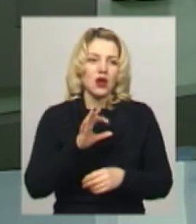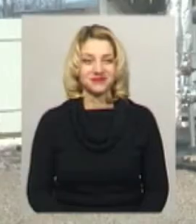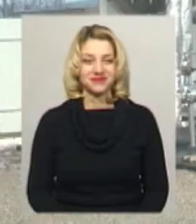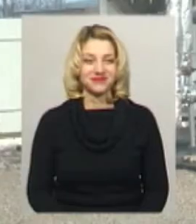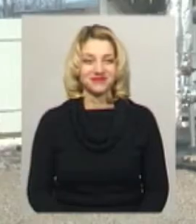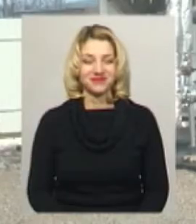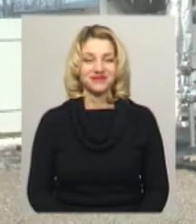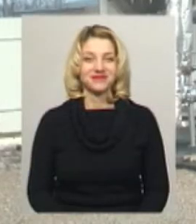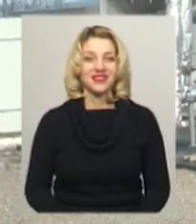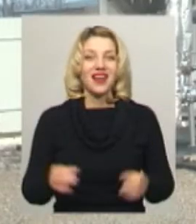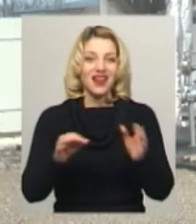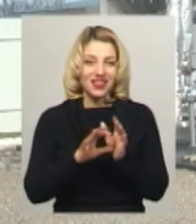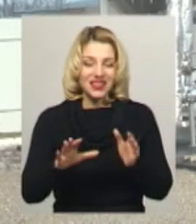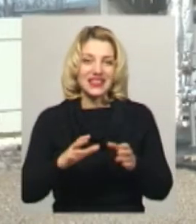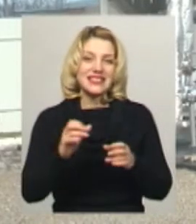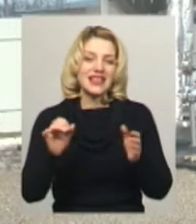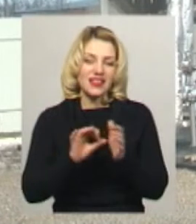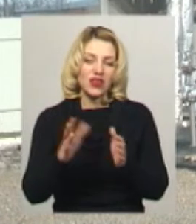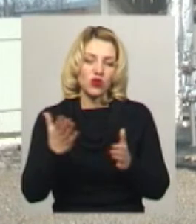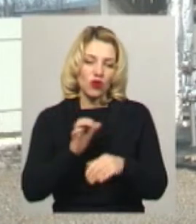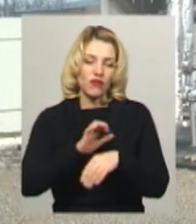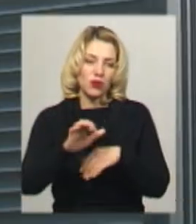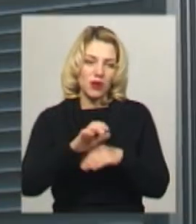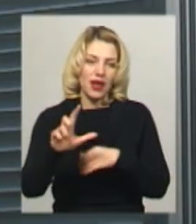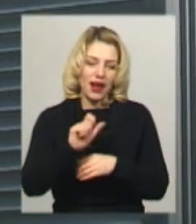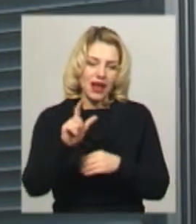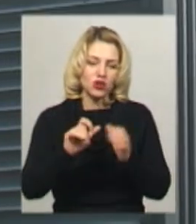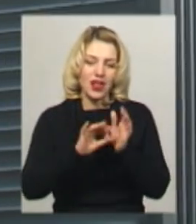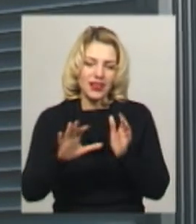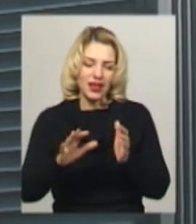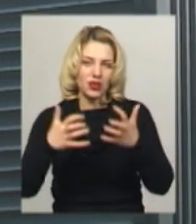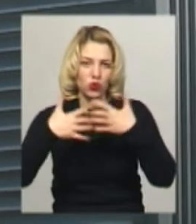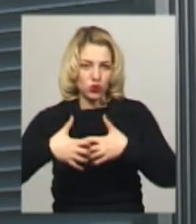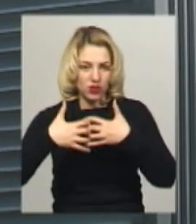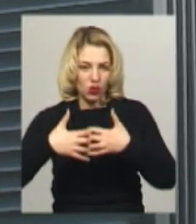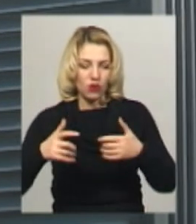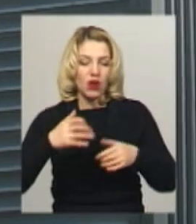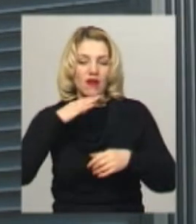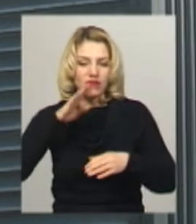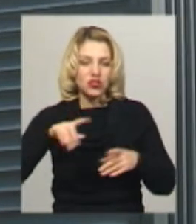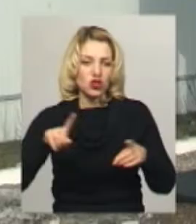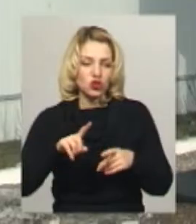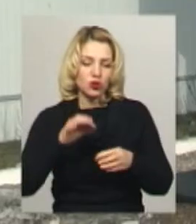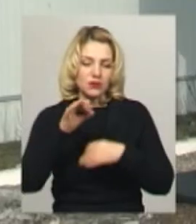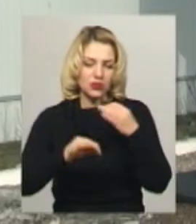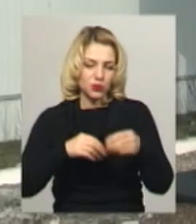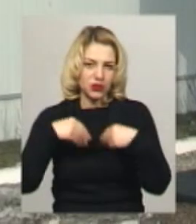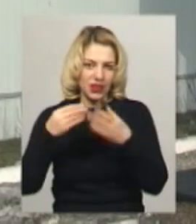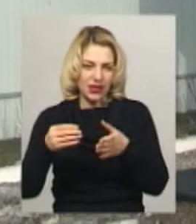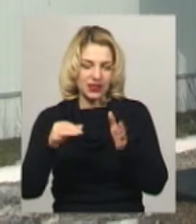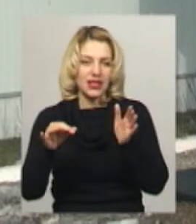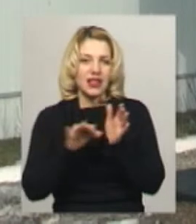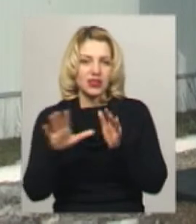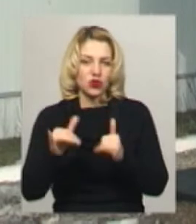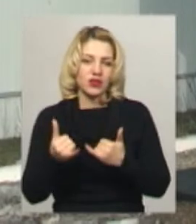Електричної енергії, яку виробляє газоелектрогенераторна установка, вистачить, аби від неї цілодобово живити струмом один мікрорайон